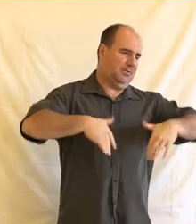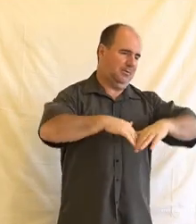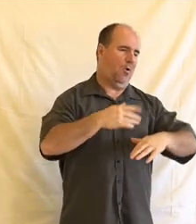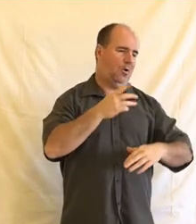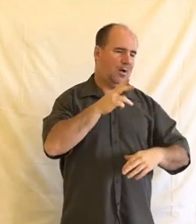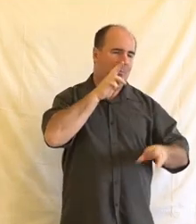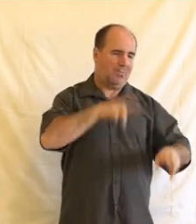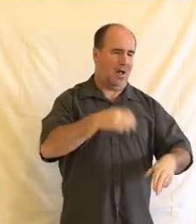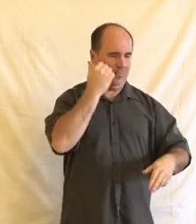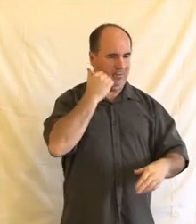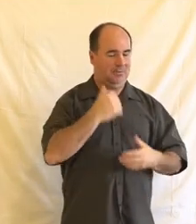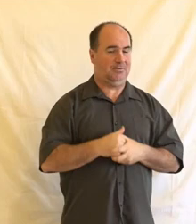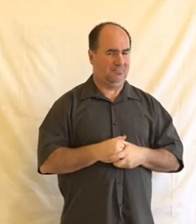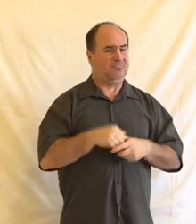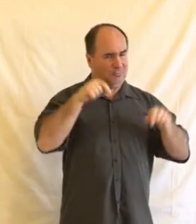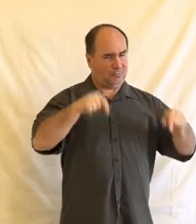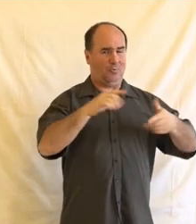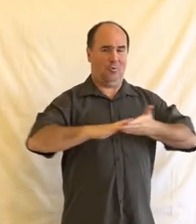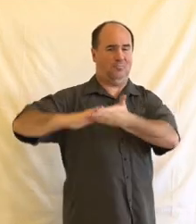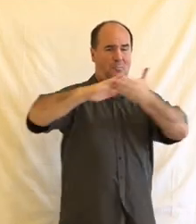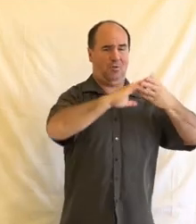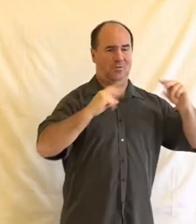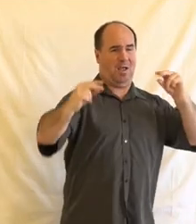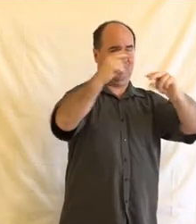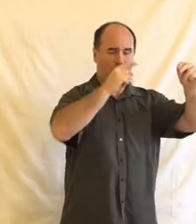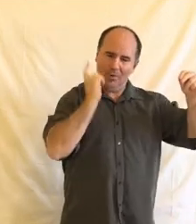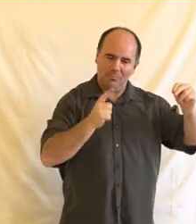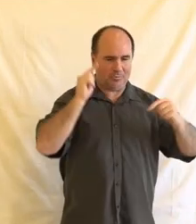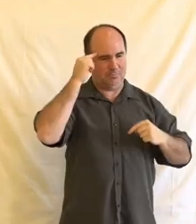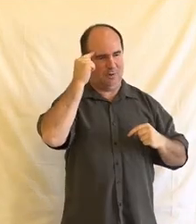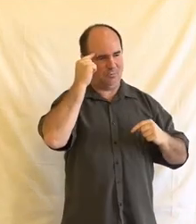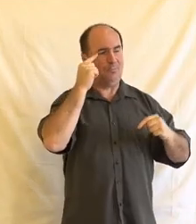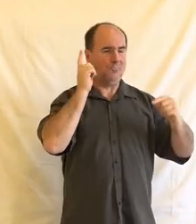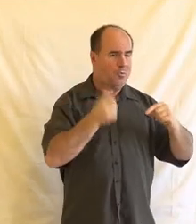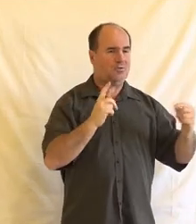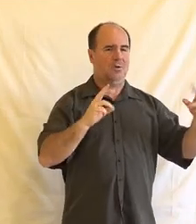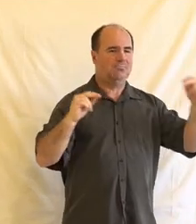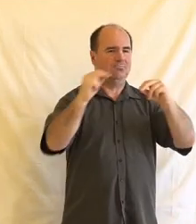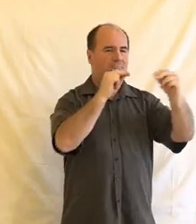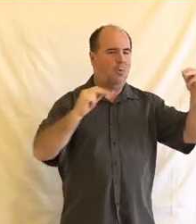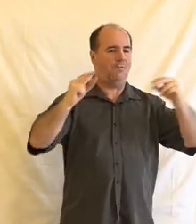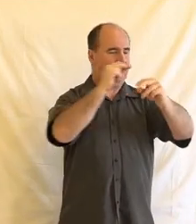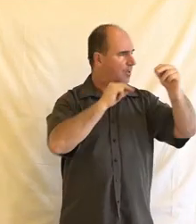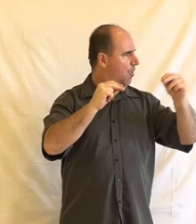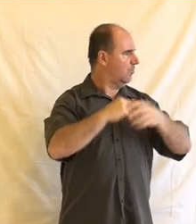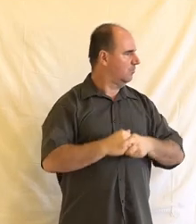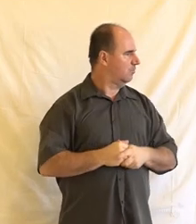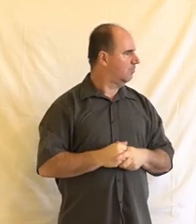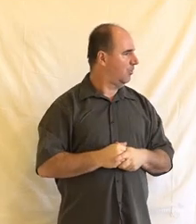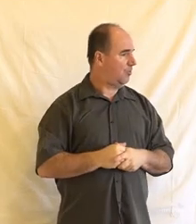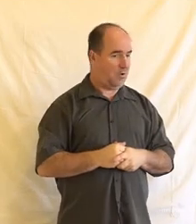věc a společenská diskuze, o které tady zaznělo, musí tohleto řešit. Protože takhle snadno bychom ta práva odevzdávat neměli.